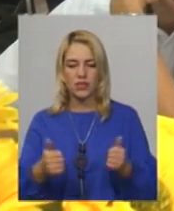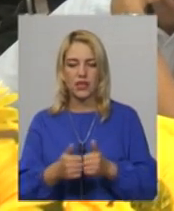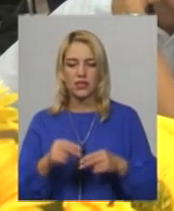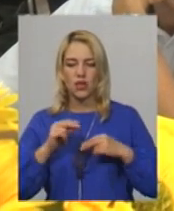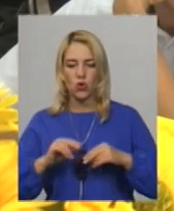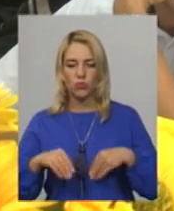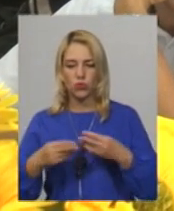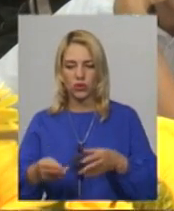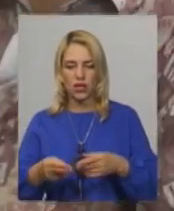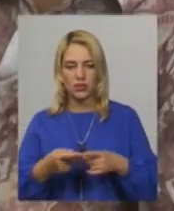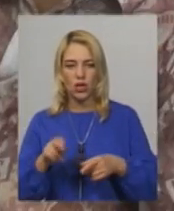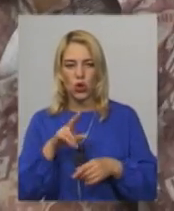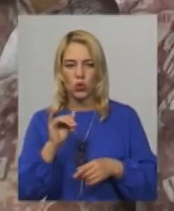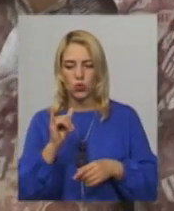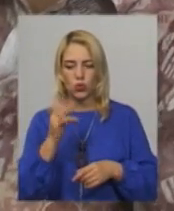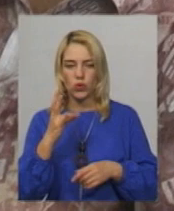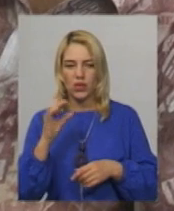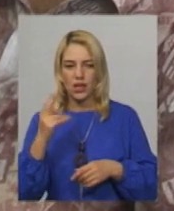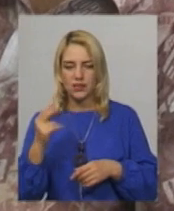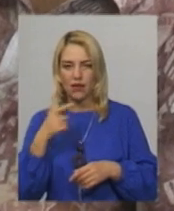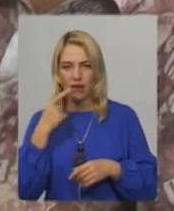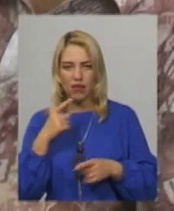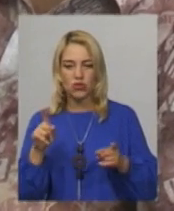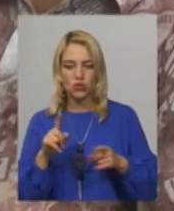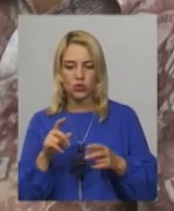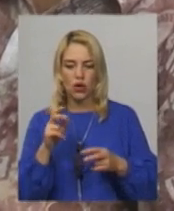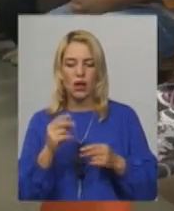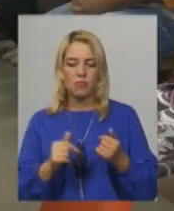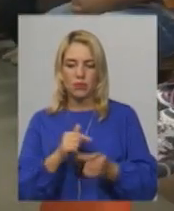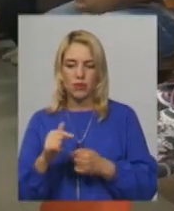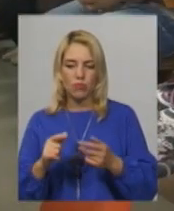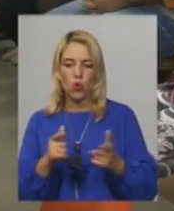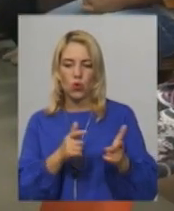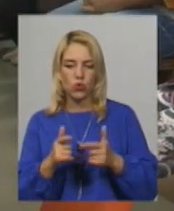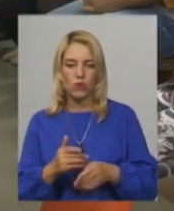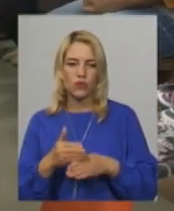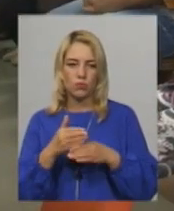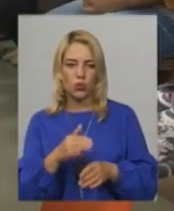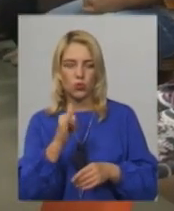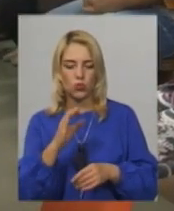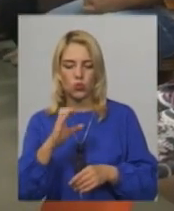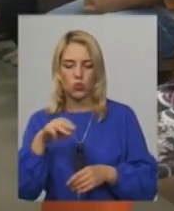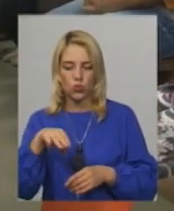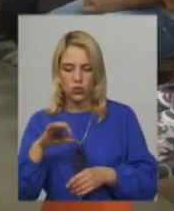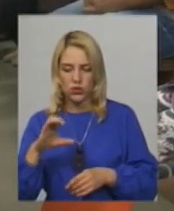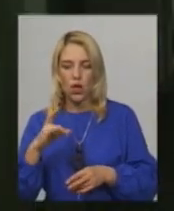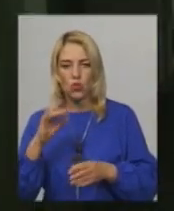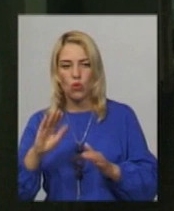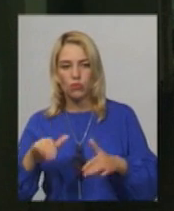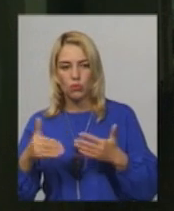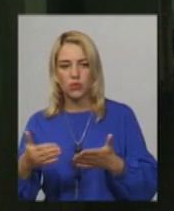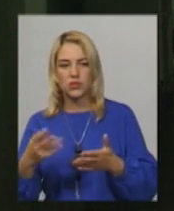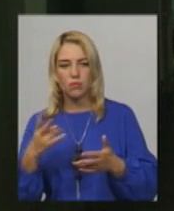області Іван Дунець каже, що підприємці готові допомогти у ТОСовцям, але конкретні пропозиції повинні бути від них.